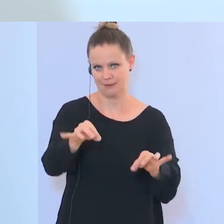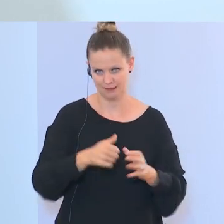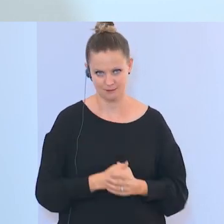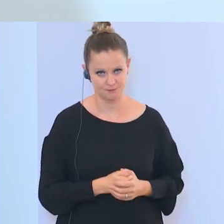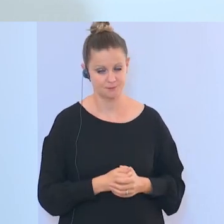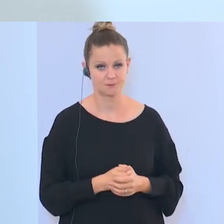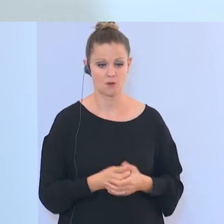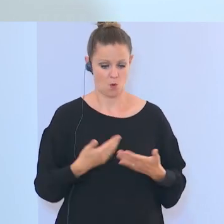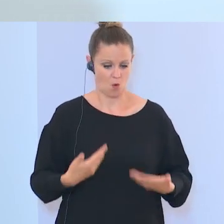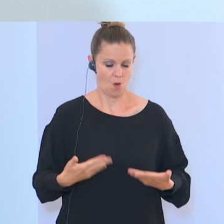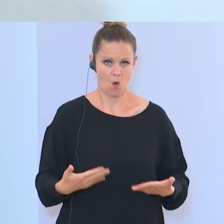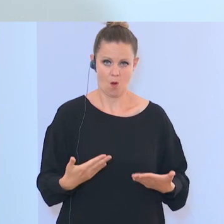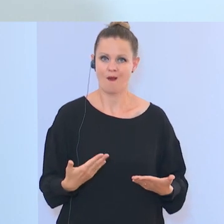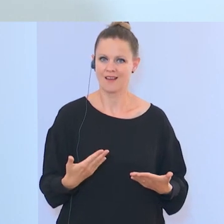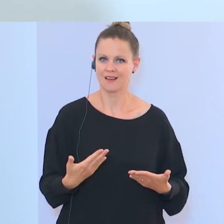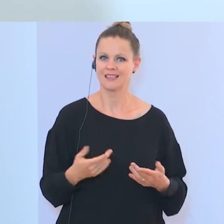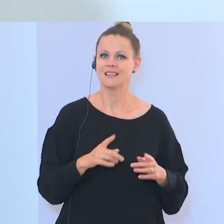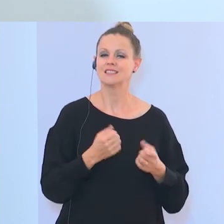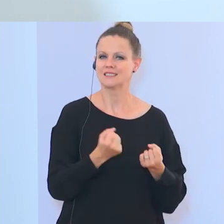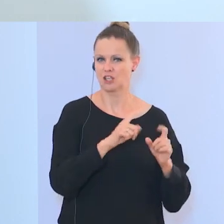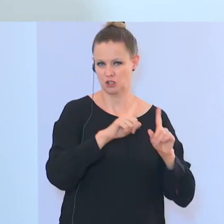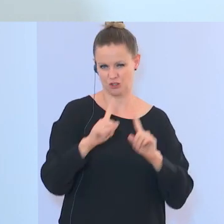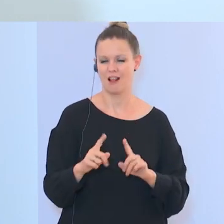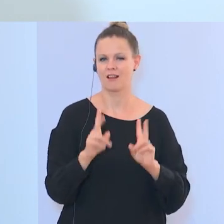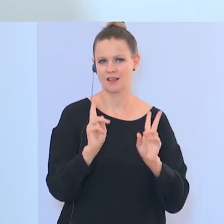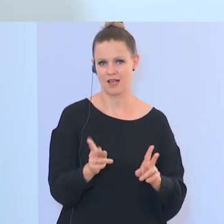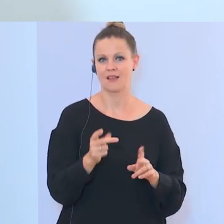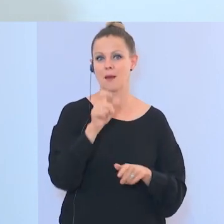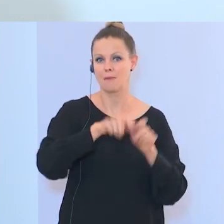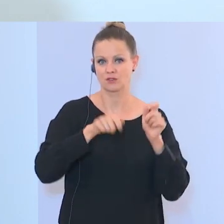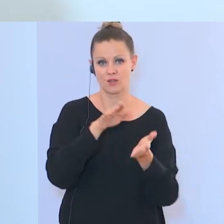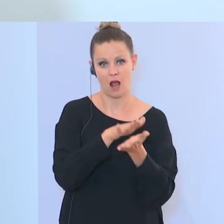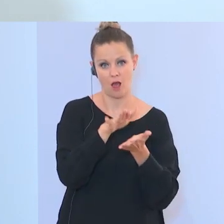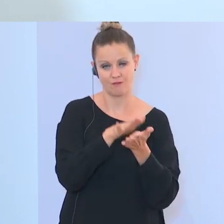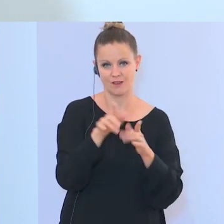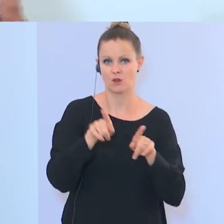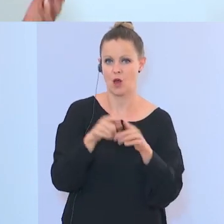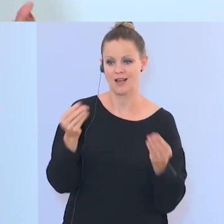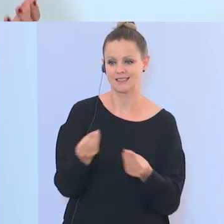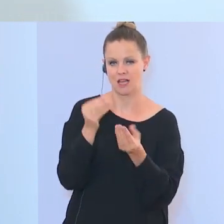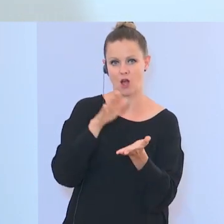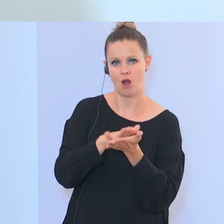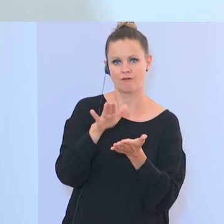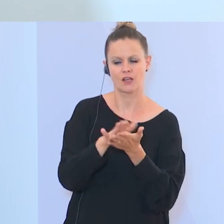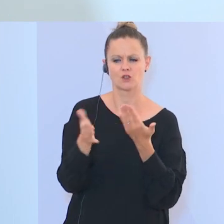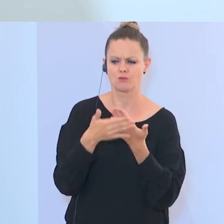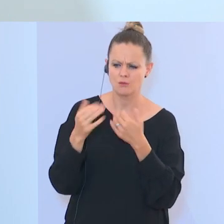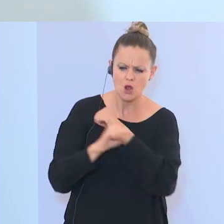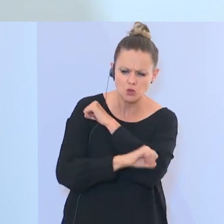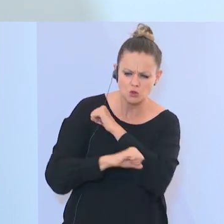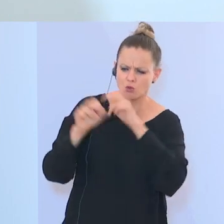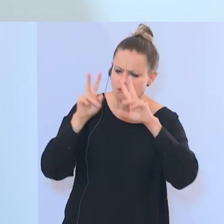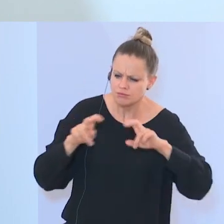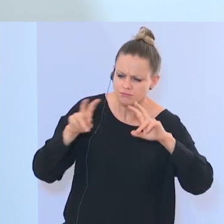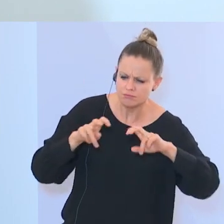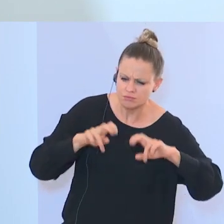Finanzierung für dieses Jahr ist natürlich zum einen sichergestellt, dass der Personalaufwand, aber zum anderen auch, dass der Sachaufwand in Form von Studien, alles was die Stelle jetzt